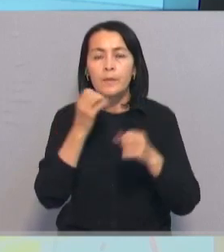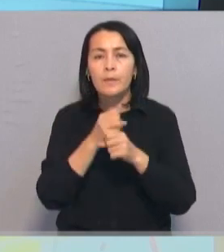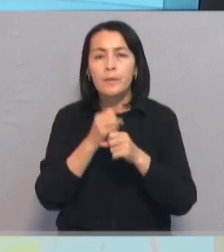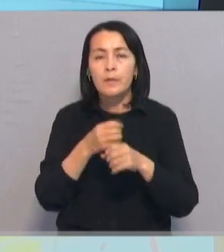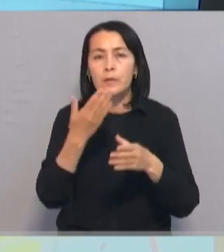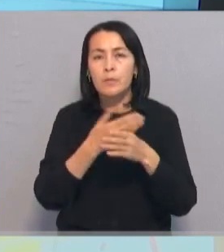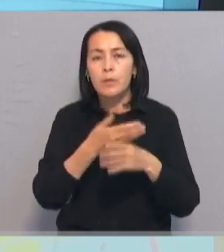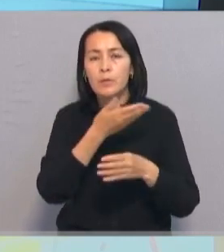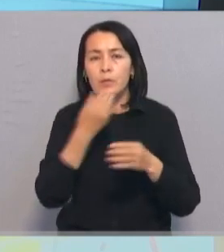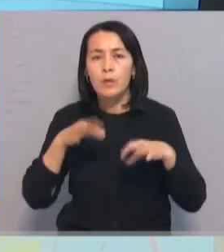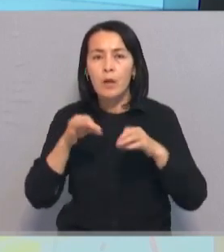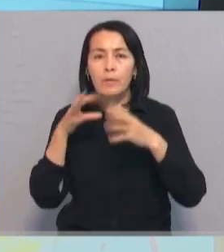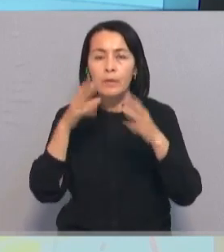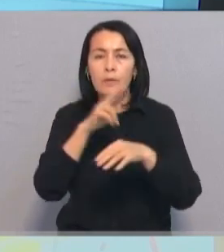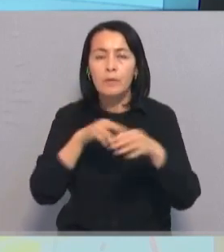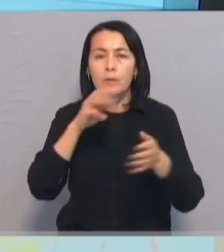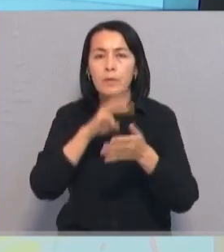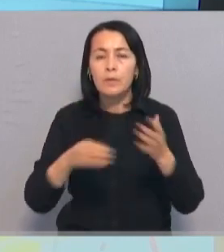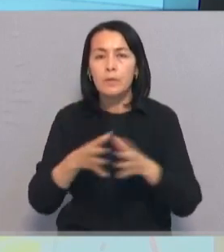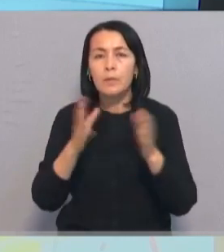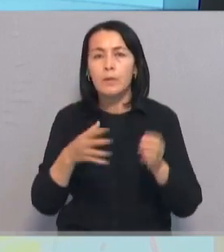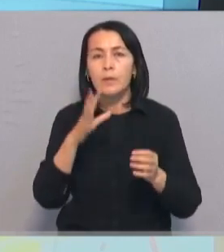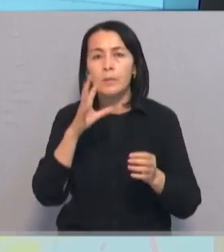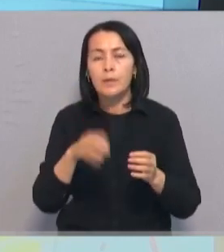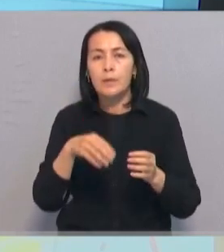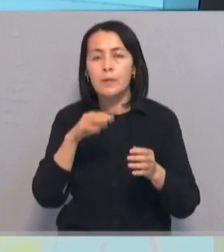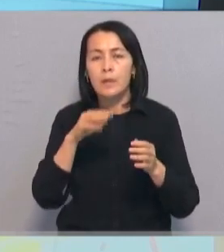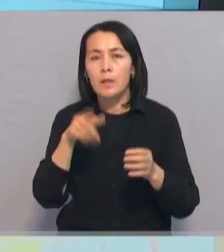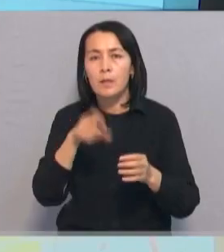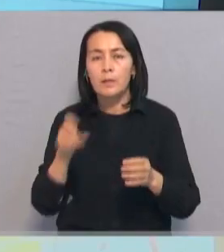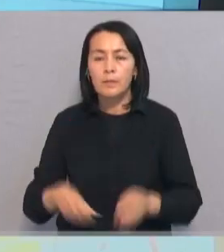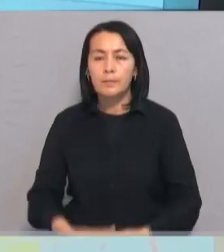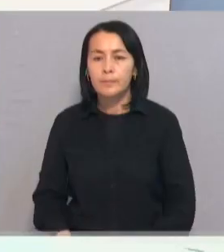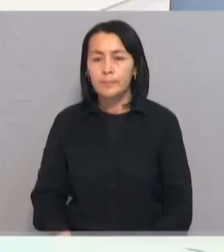бескондукторной системы полицейские оштрафовали более 500 безбилетников.